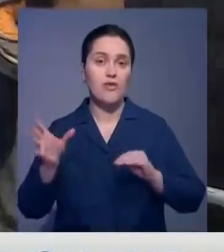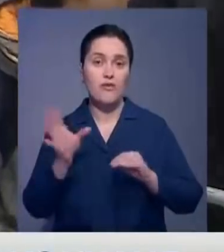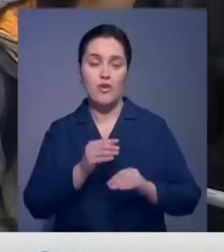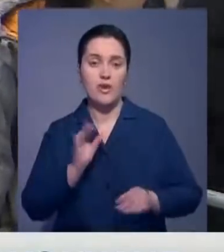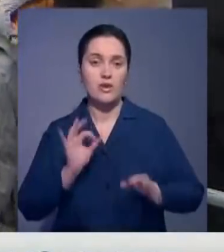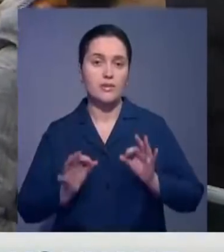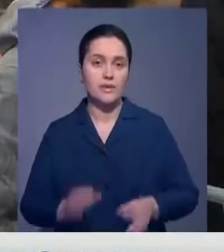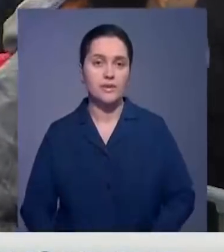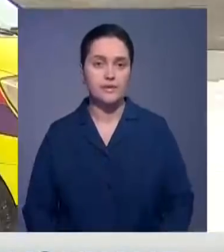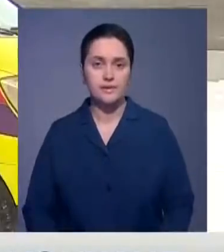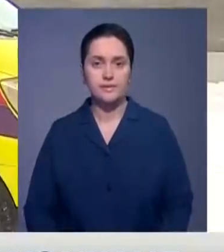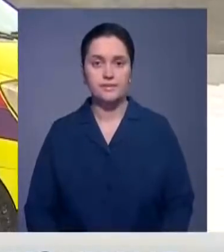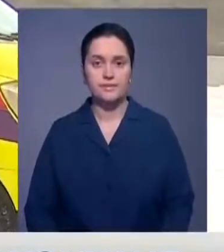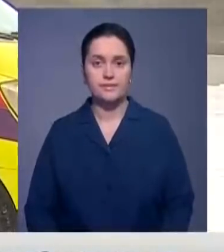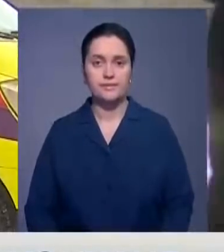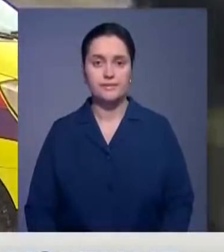прошло.